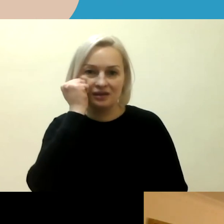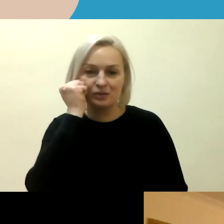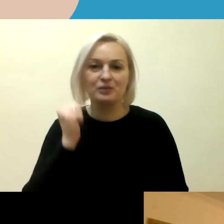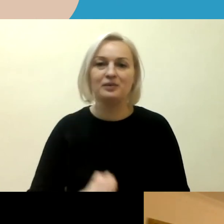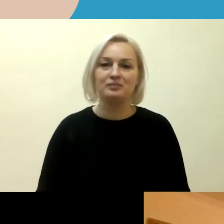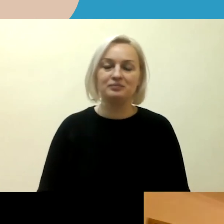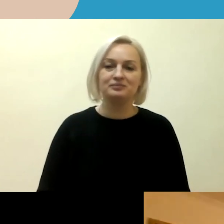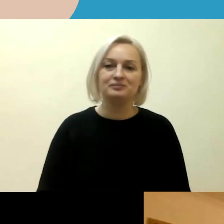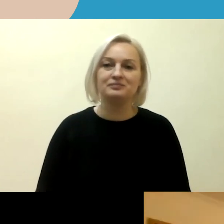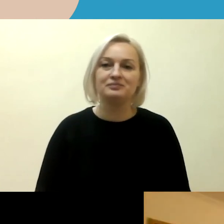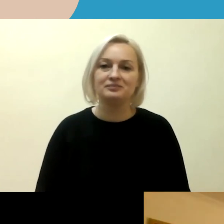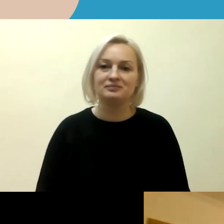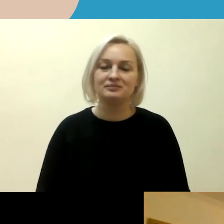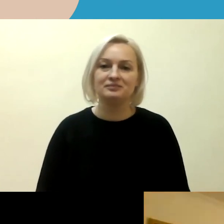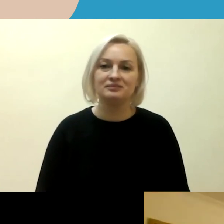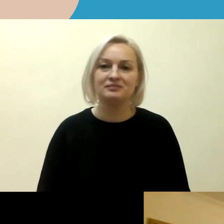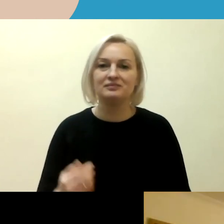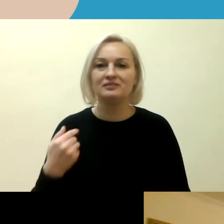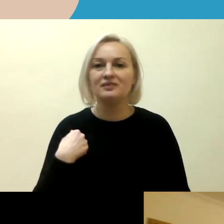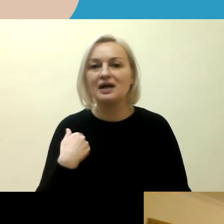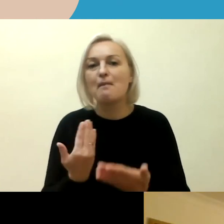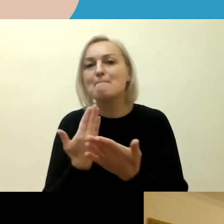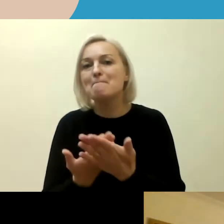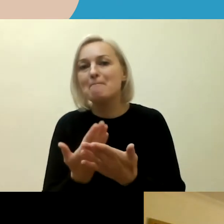Na, gal neturėčiau čia aš labai patarinėti.